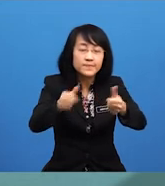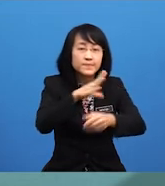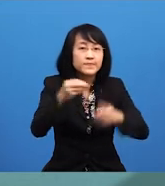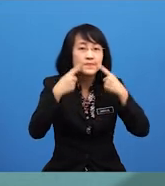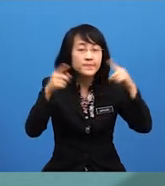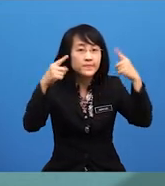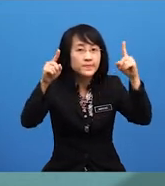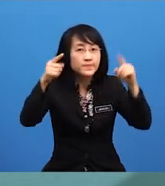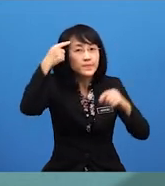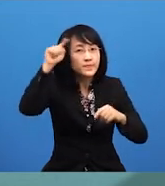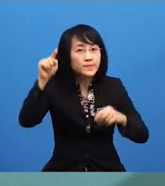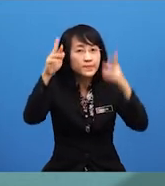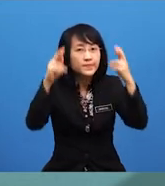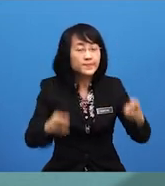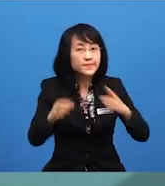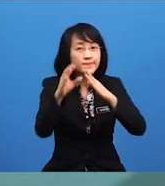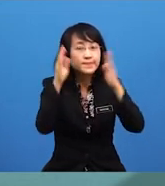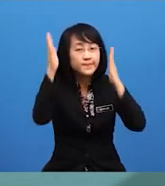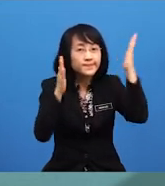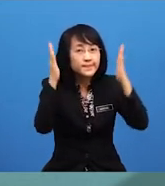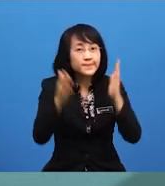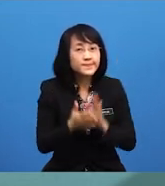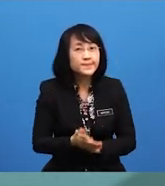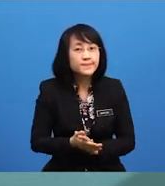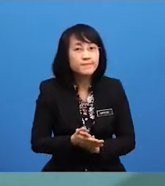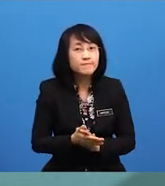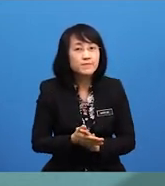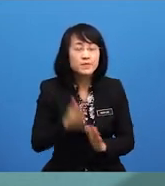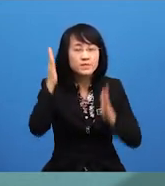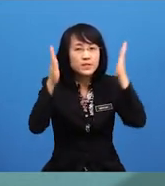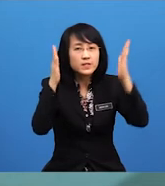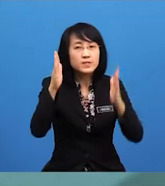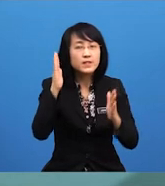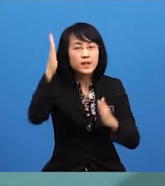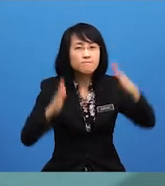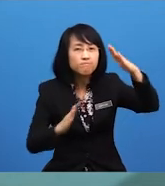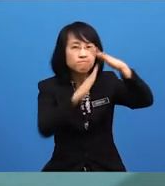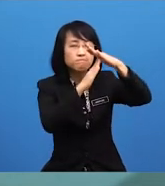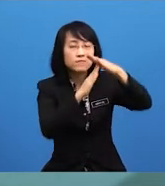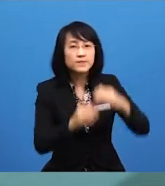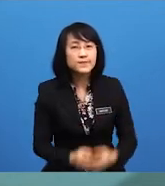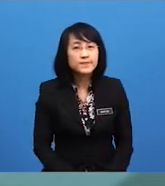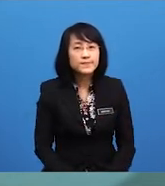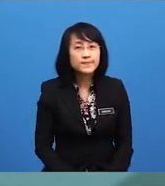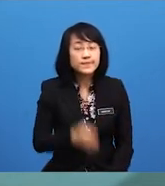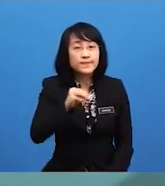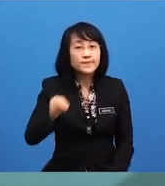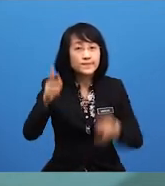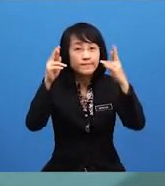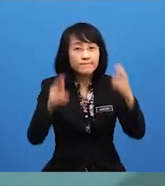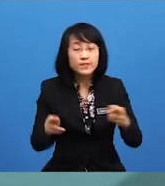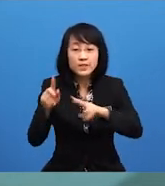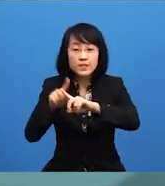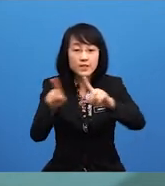rakyat Malaysia keseluruhan maka terbantuklah kerajaan Malaysia nanti murid-murid sebagai rakyat berbilang kaum